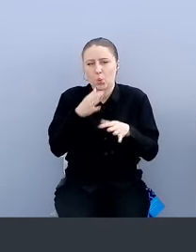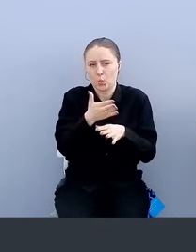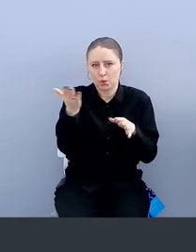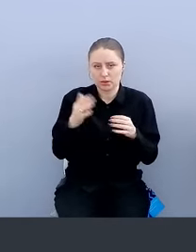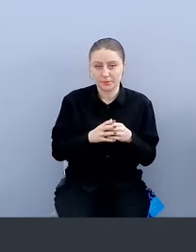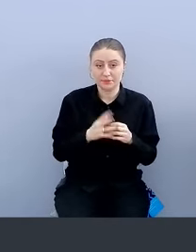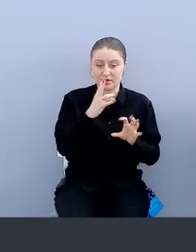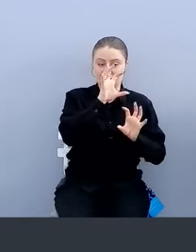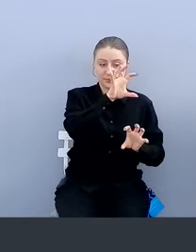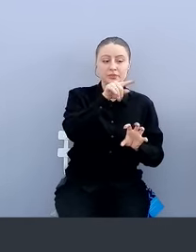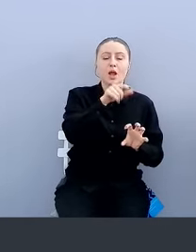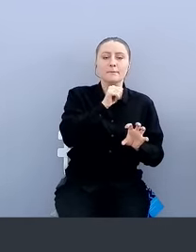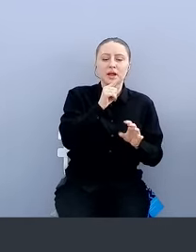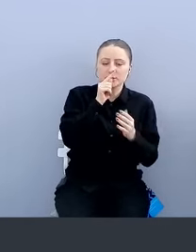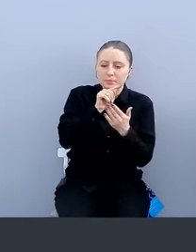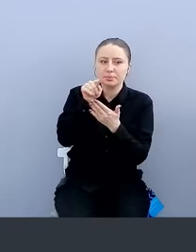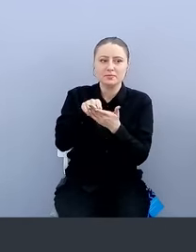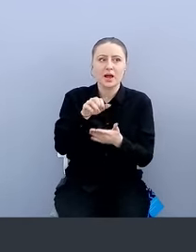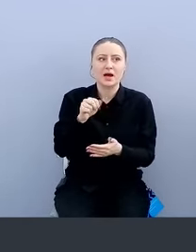они пытаются получить доступ к админке.